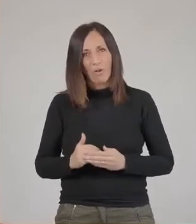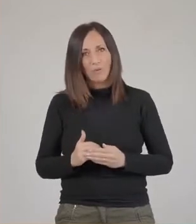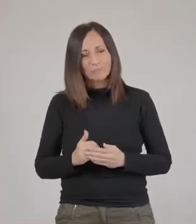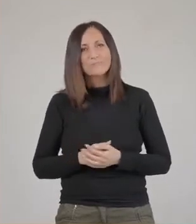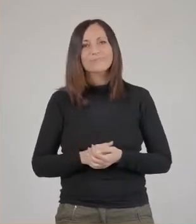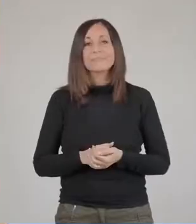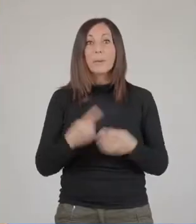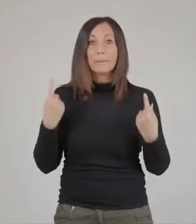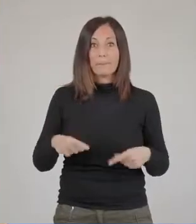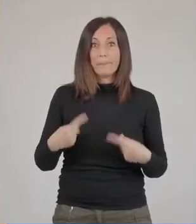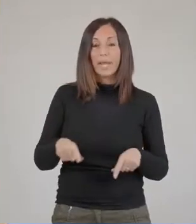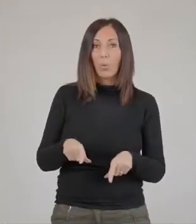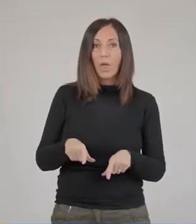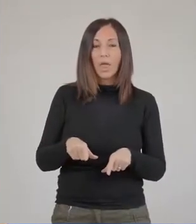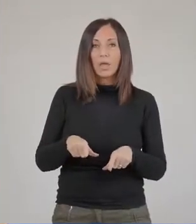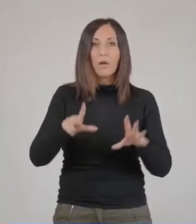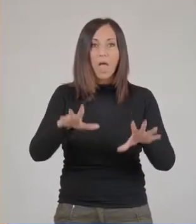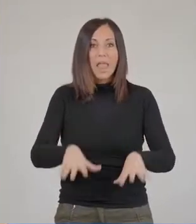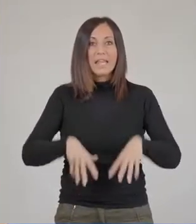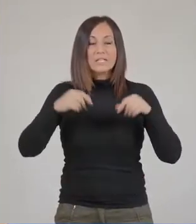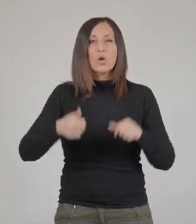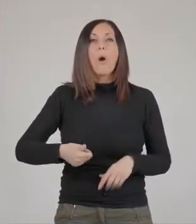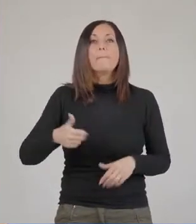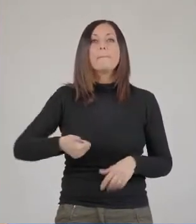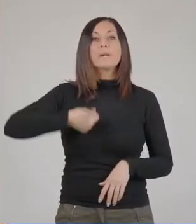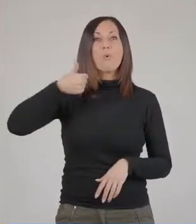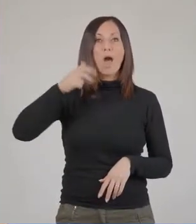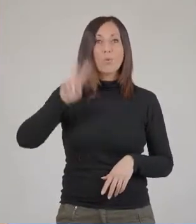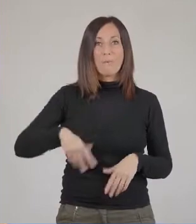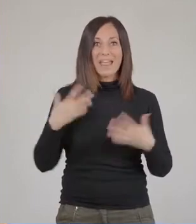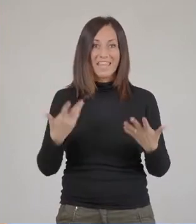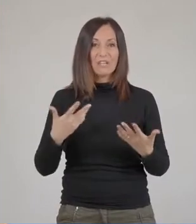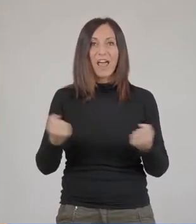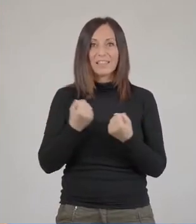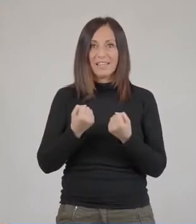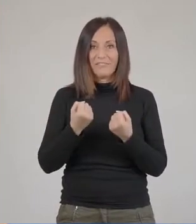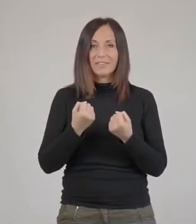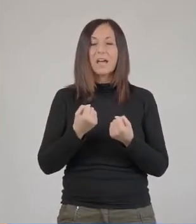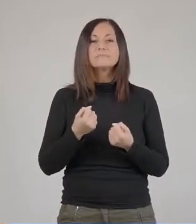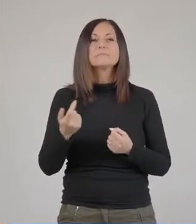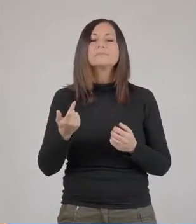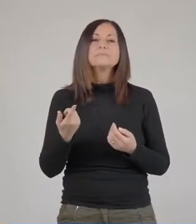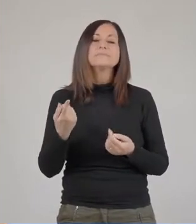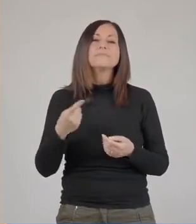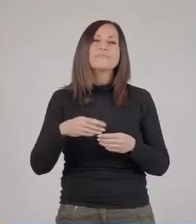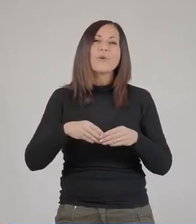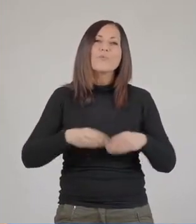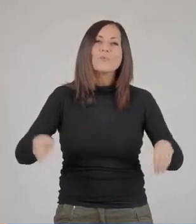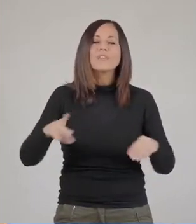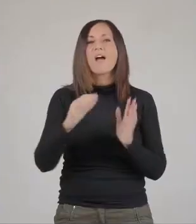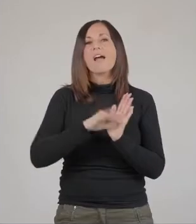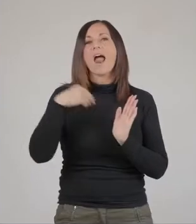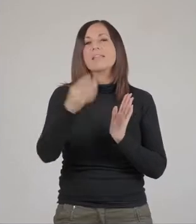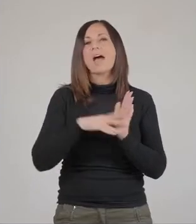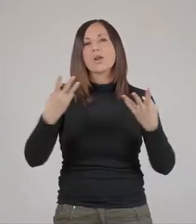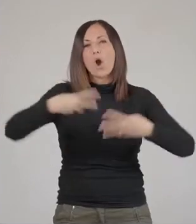della scienza. Anche per questo sin dall'inizio, al primo anno di attività, il 2010, il museo si è contraddistinto per un